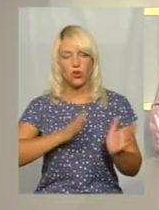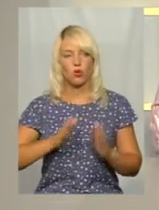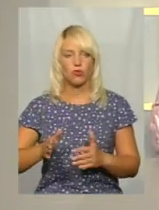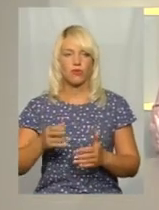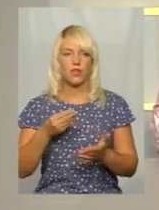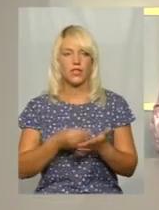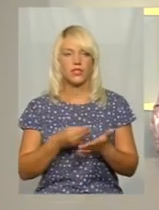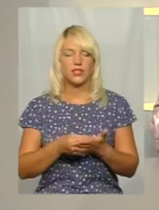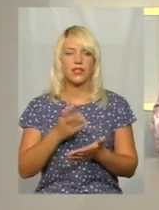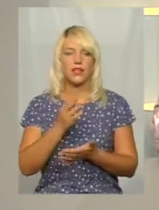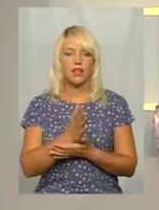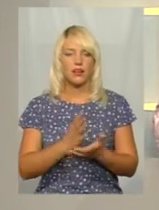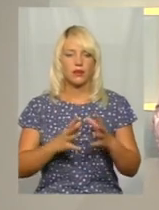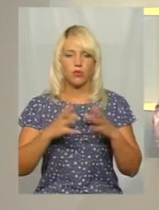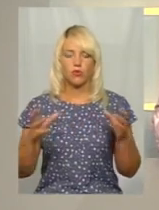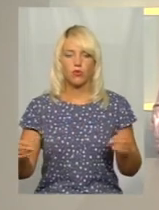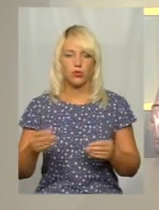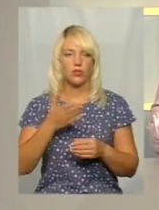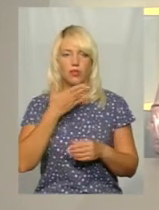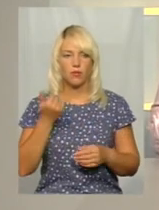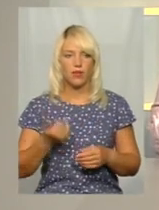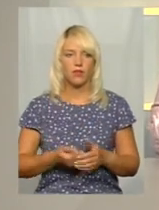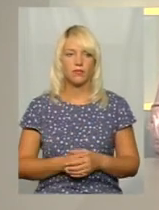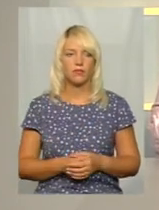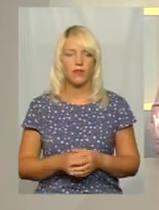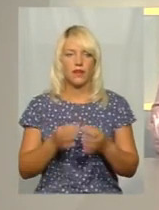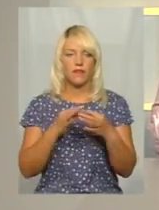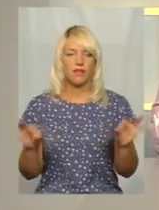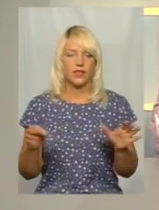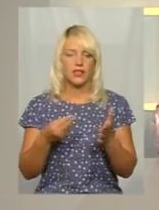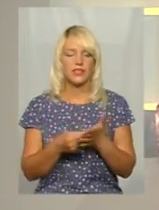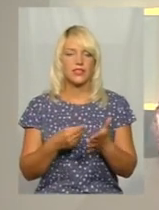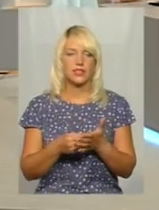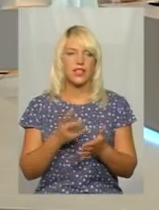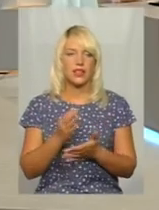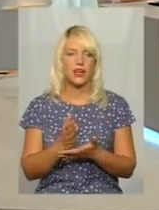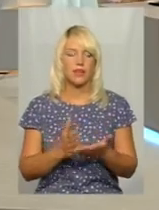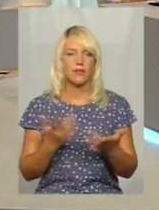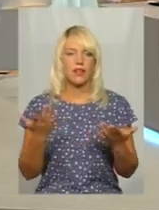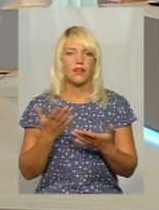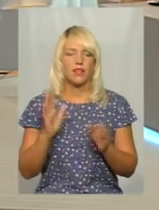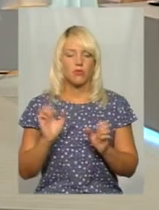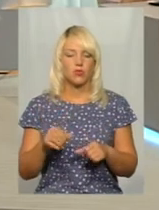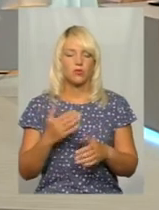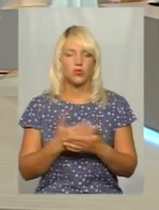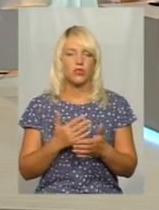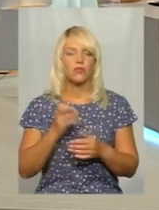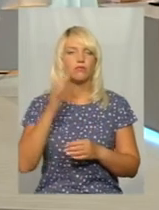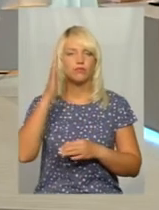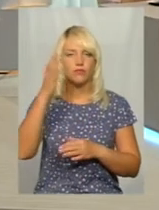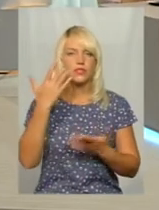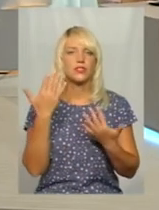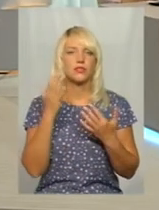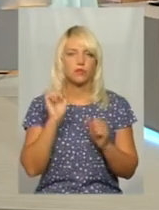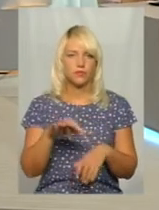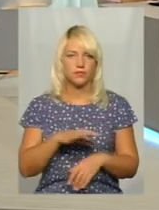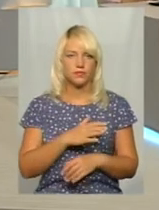хлібобулочні немає, так? Немає. Вільне ціноутворення. Так. Яке ми можемо подорожчання прогнозувати? В яких